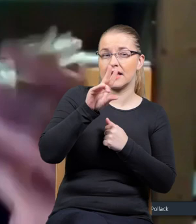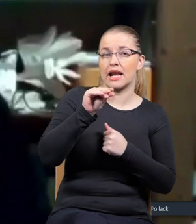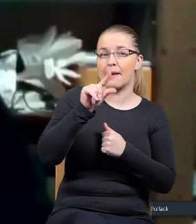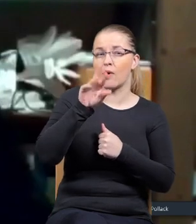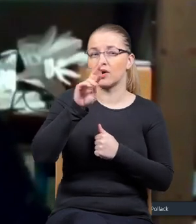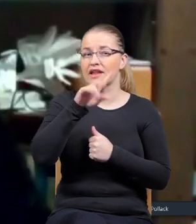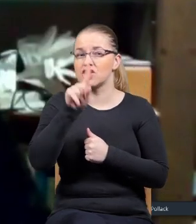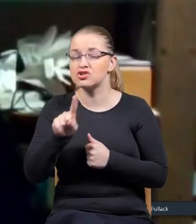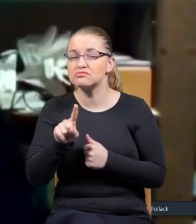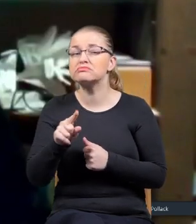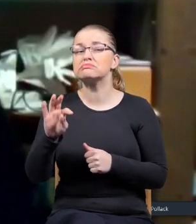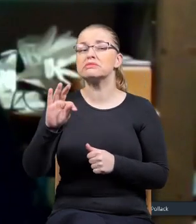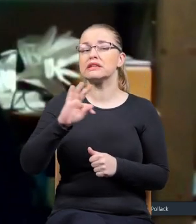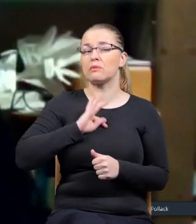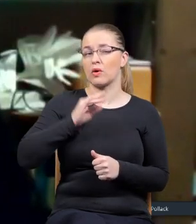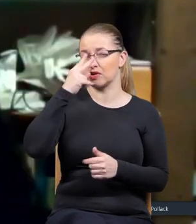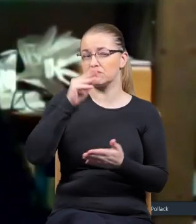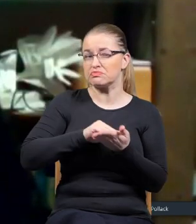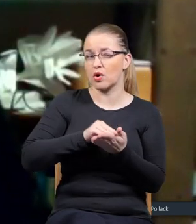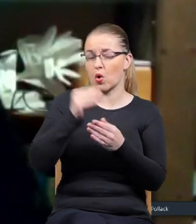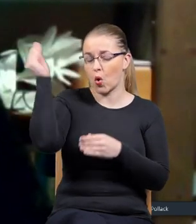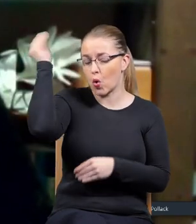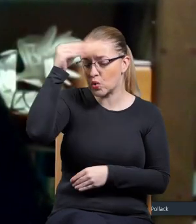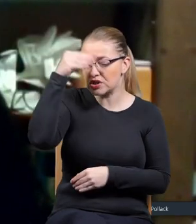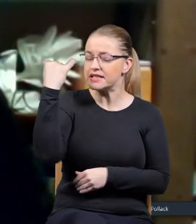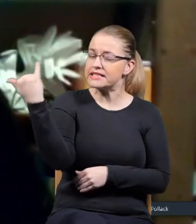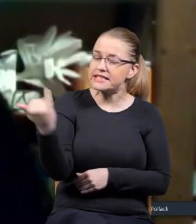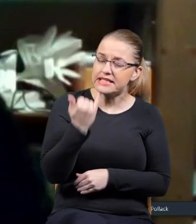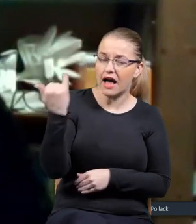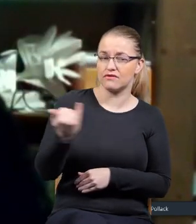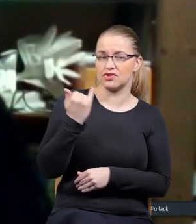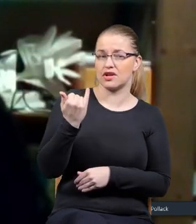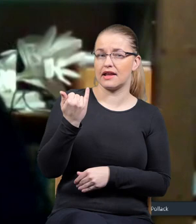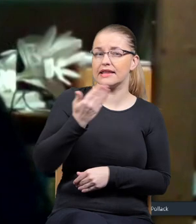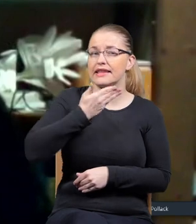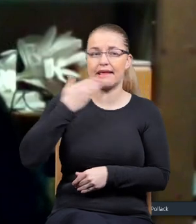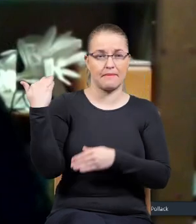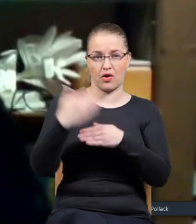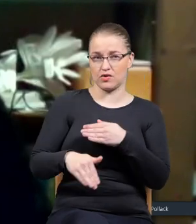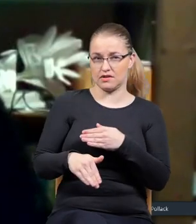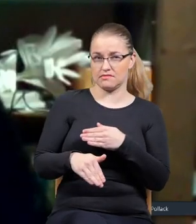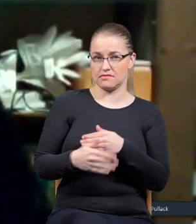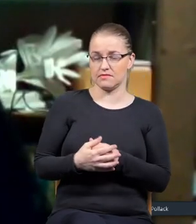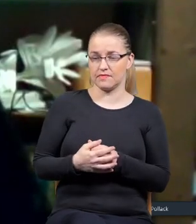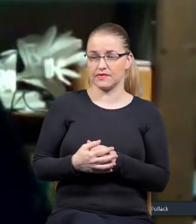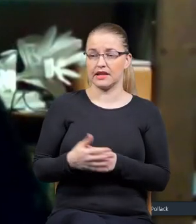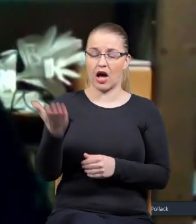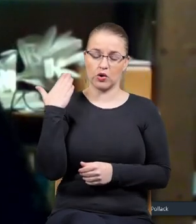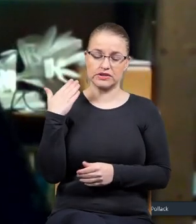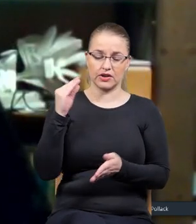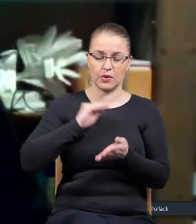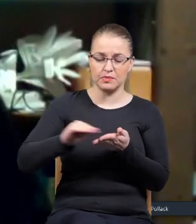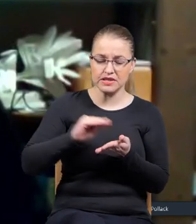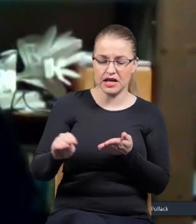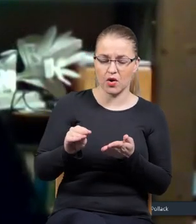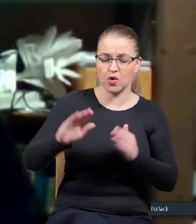doświadczenie mnie uci, że to jest zawsze jakiś nieskończony. Ja właśnie ostatnio pisałem taki